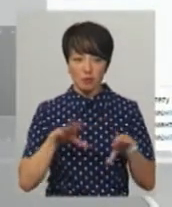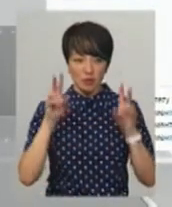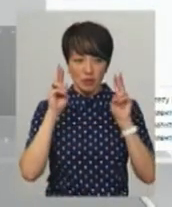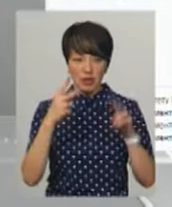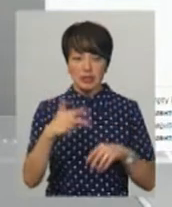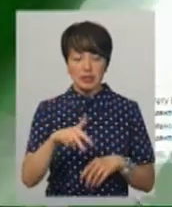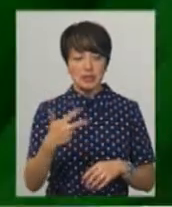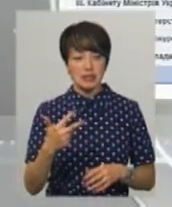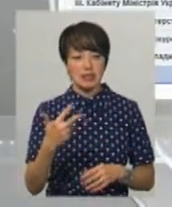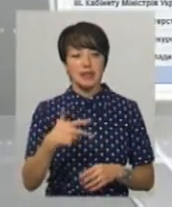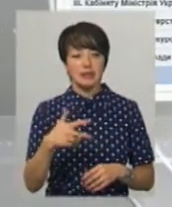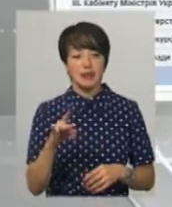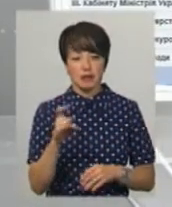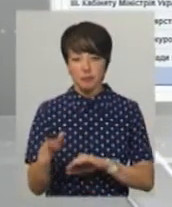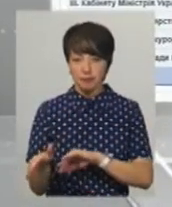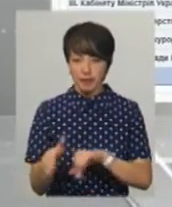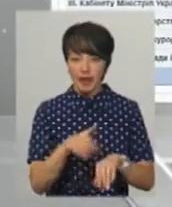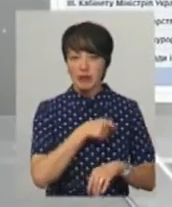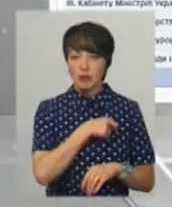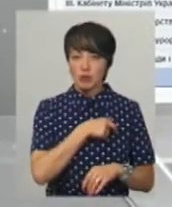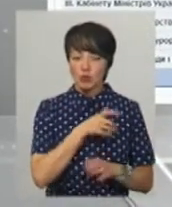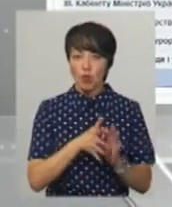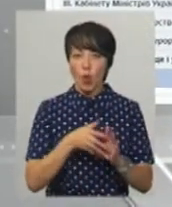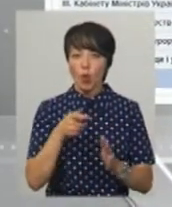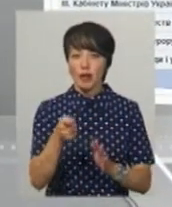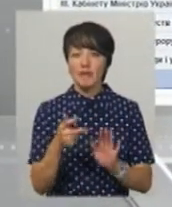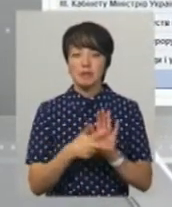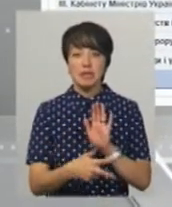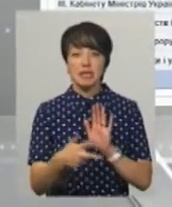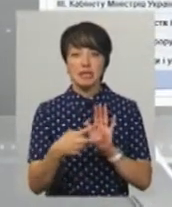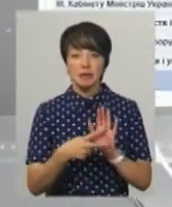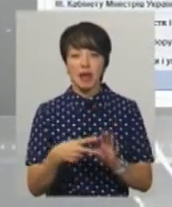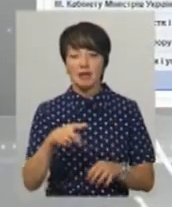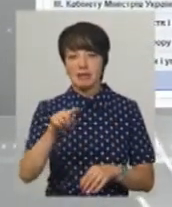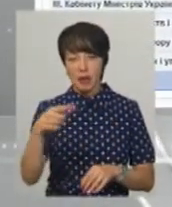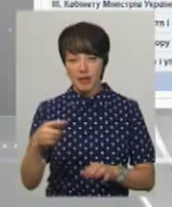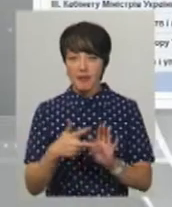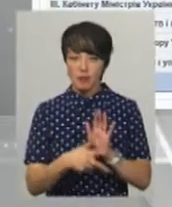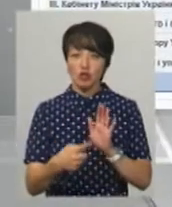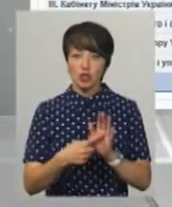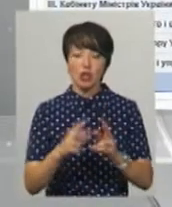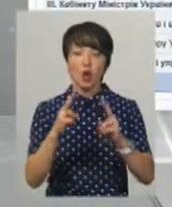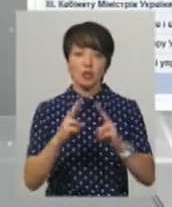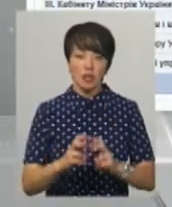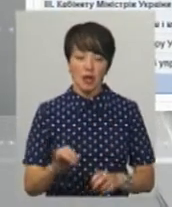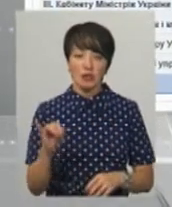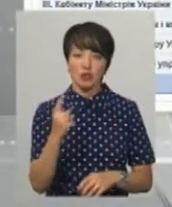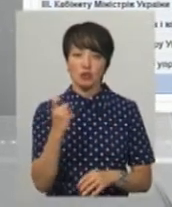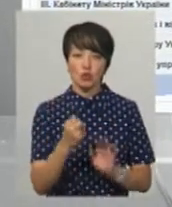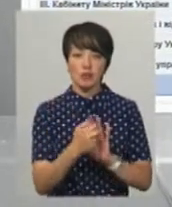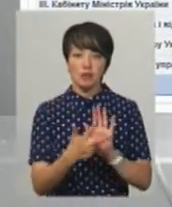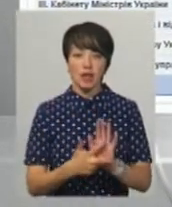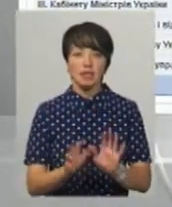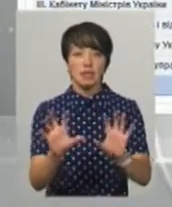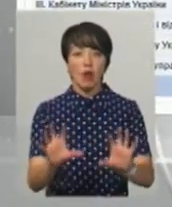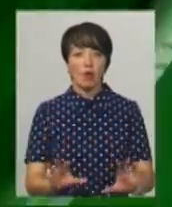причин – 30 разів. Як народний обранець Сергій Мельник подав 87 депутатських запитів, з них 86 розглянуто, та подав 118